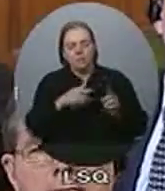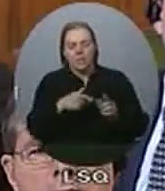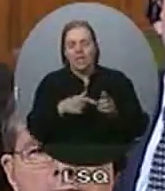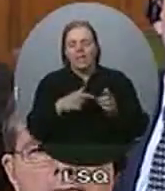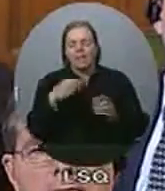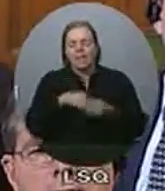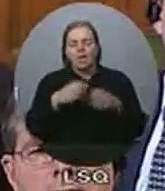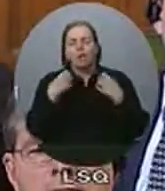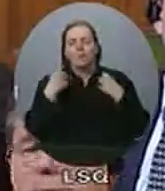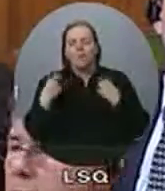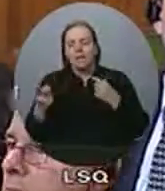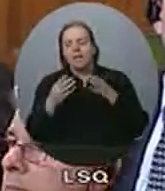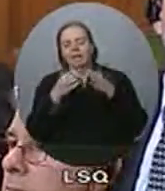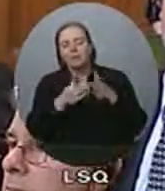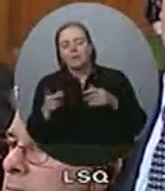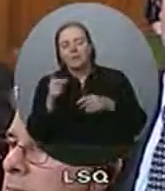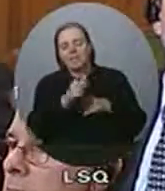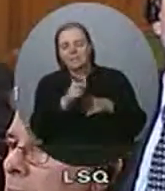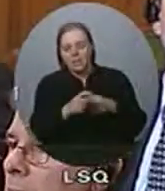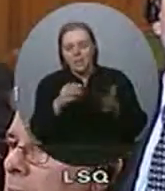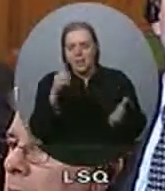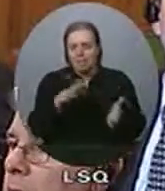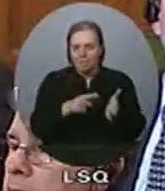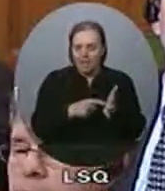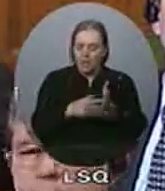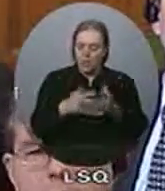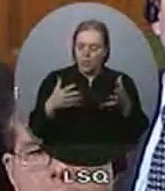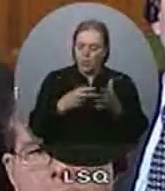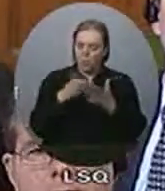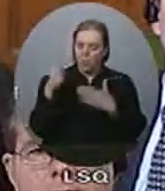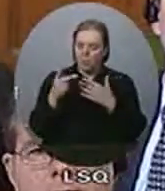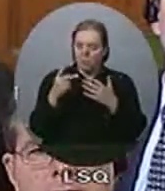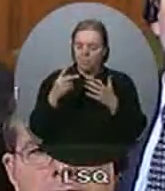comité, a dit que ce plan est ambitieux, important.